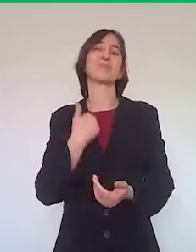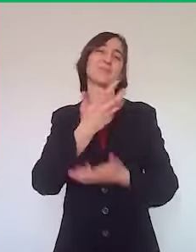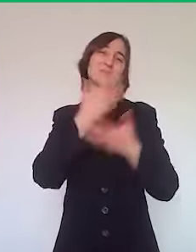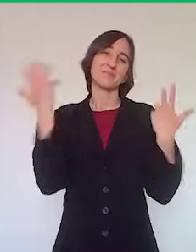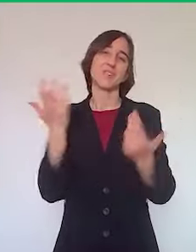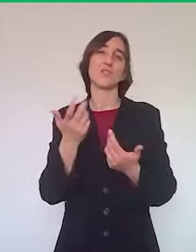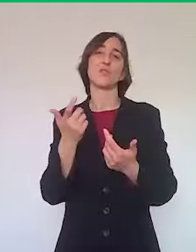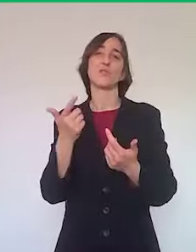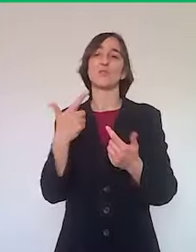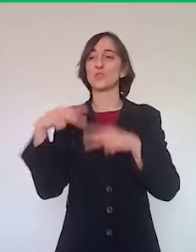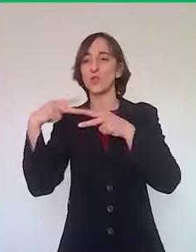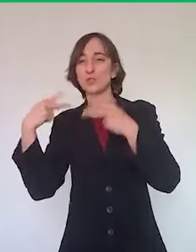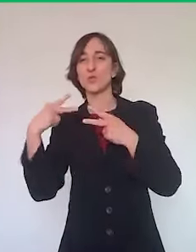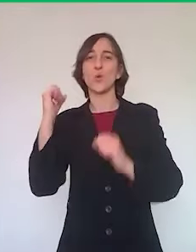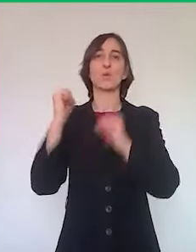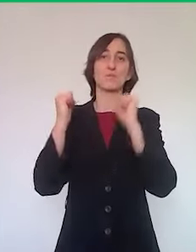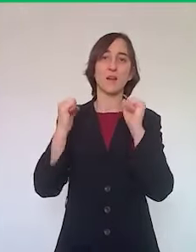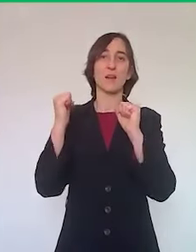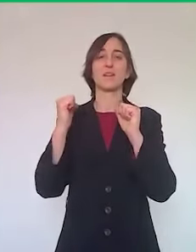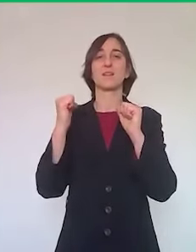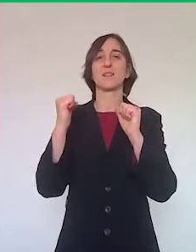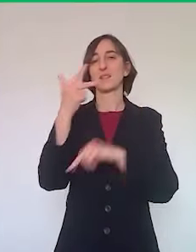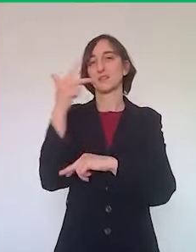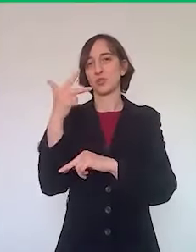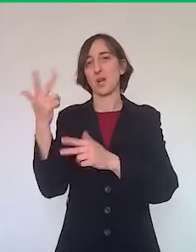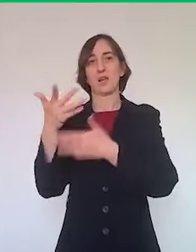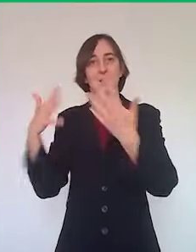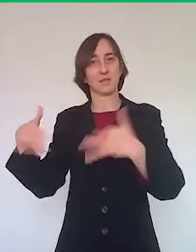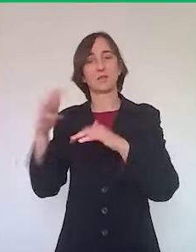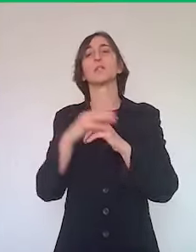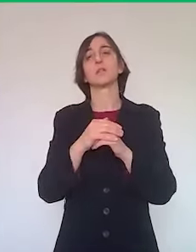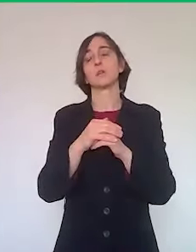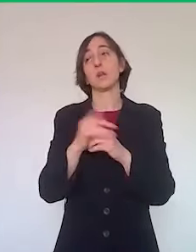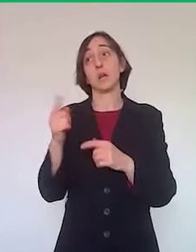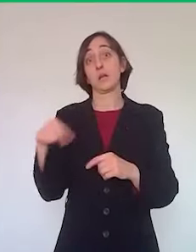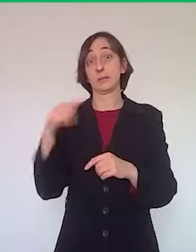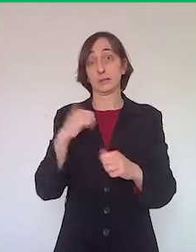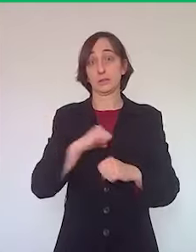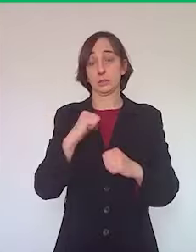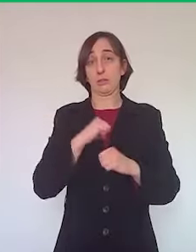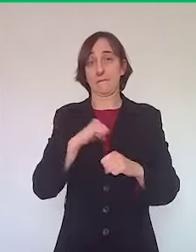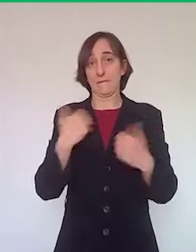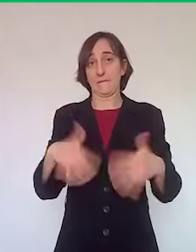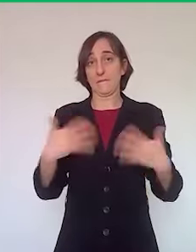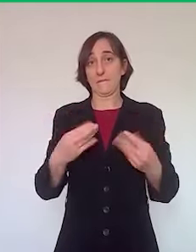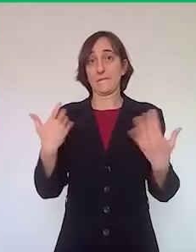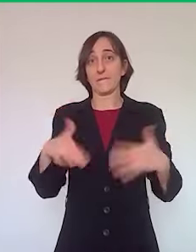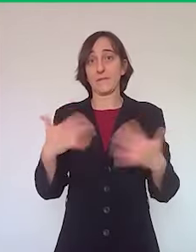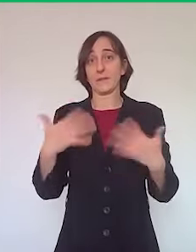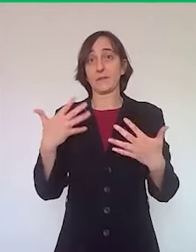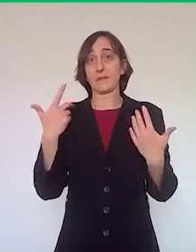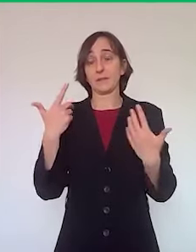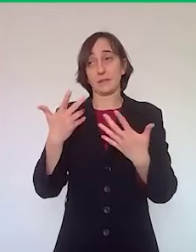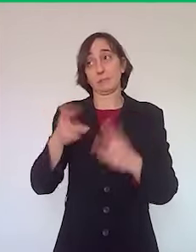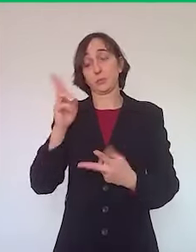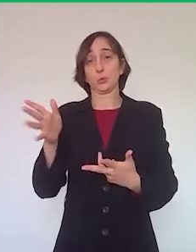bar e i ristoranti sono tra i tanti forse quelli che stanno soffrendo di più perché hanno avuto una chiusura generalizzata e precoce